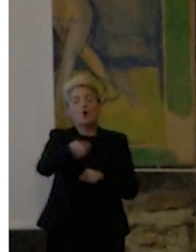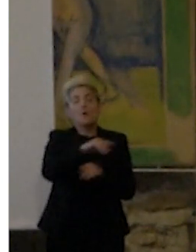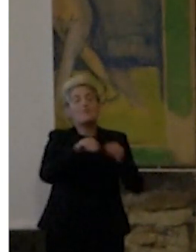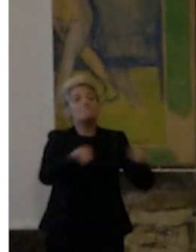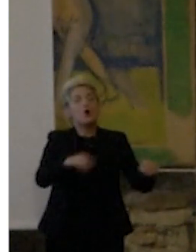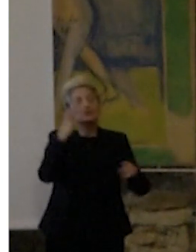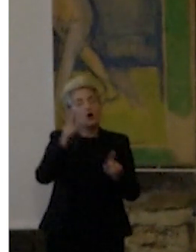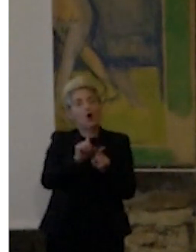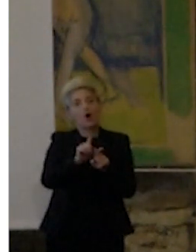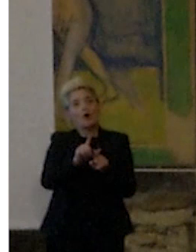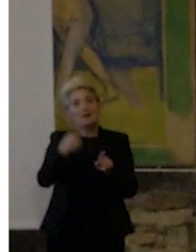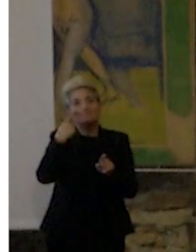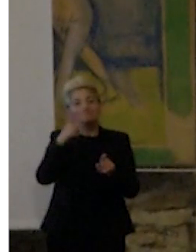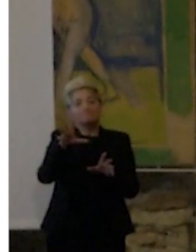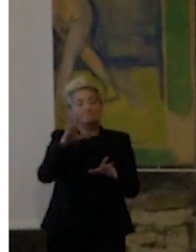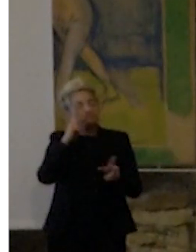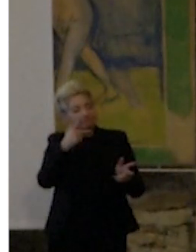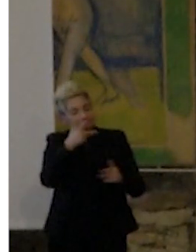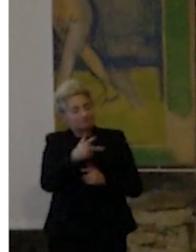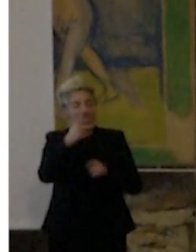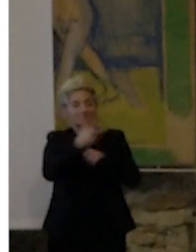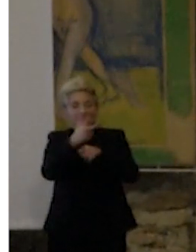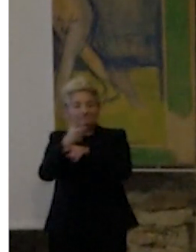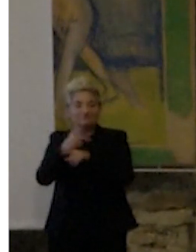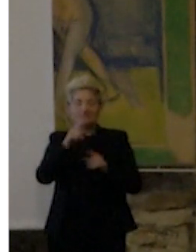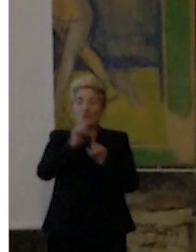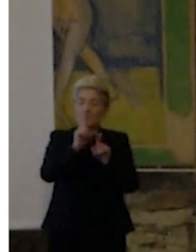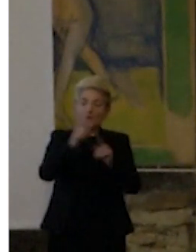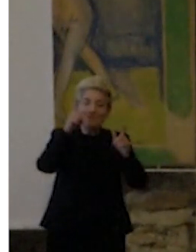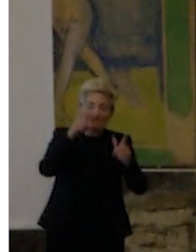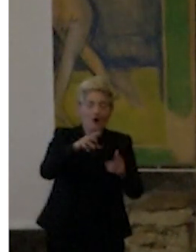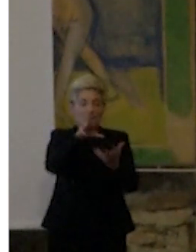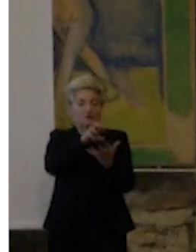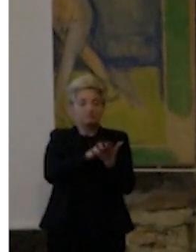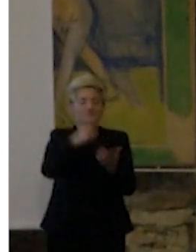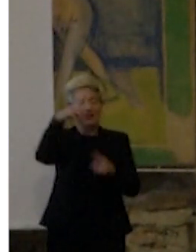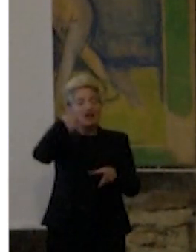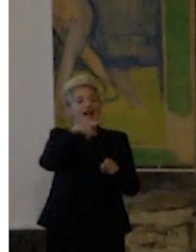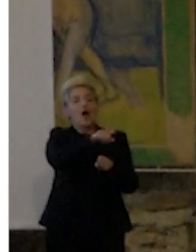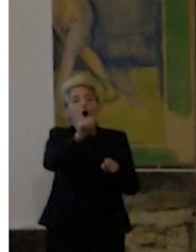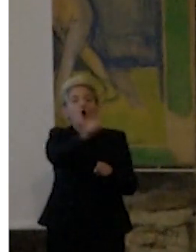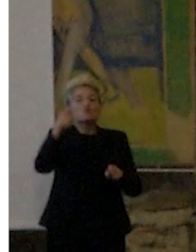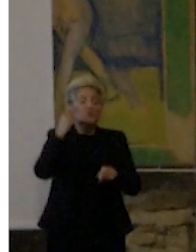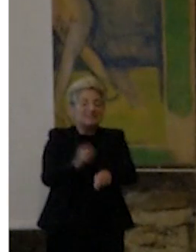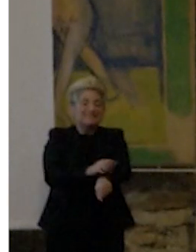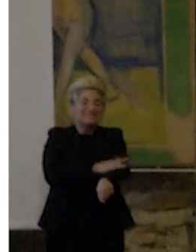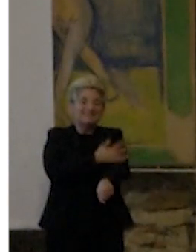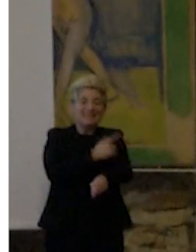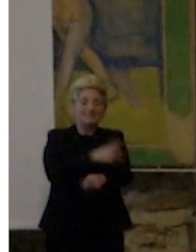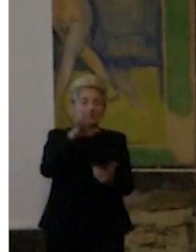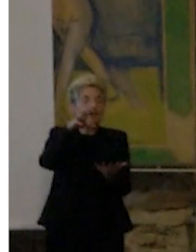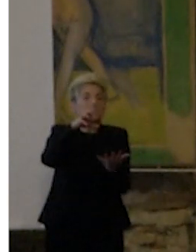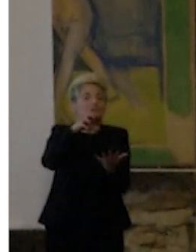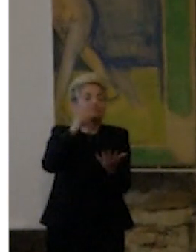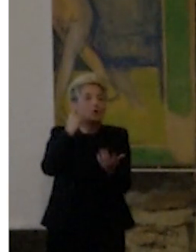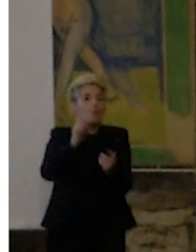e l'ideale sarebbe se come con Instagram io potessi leggerlo da casa il commento che voi mettete sulla vostra pagina. Ovviamente è cartaceo